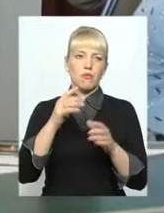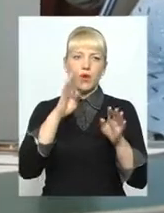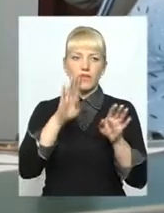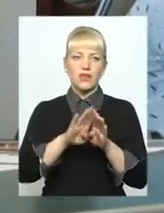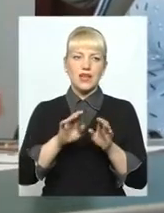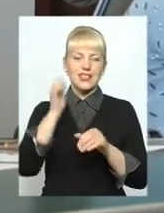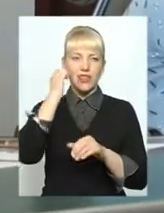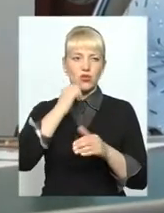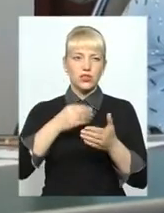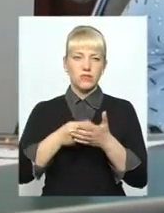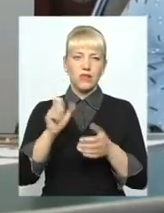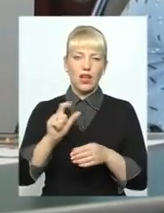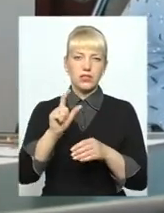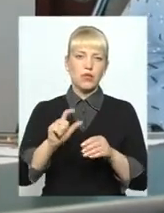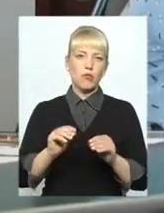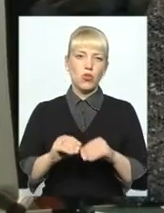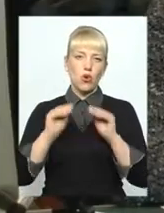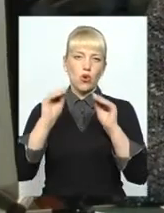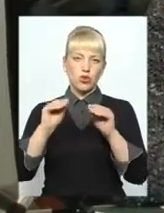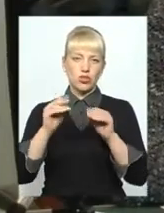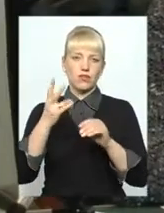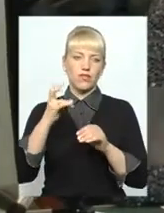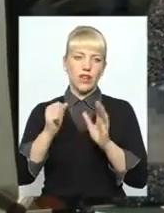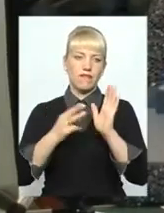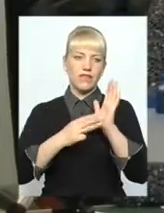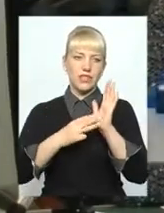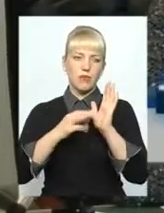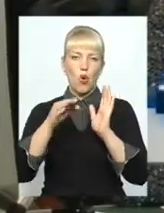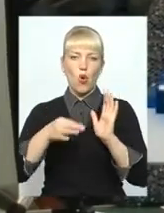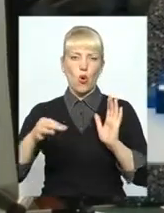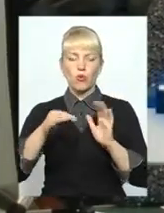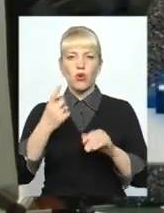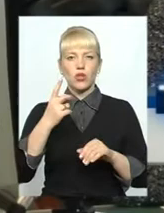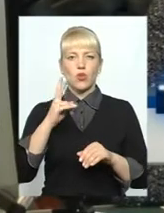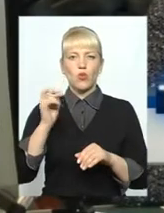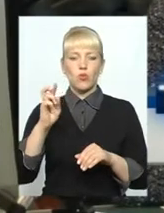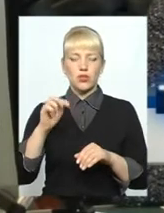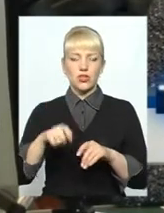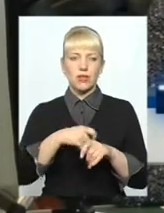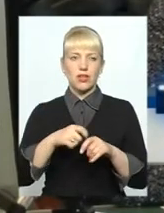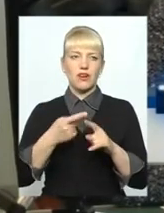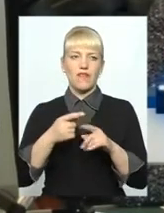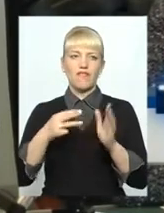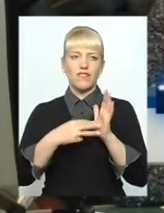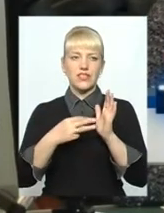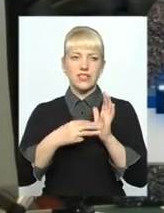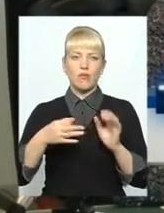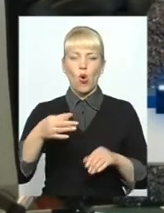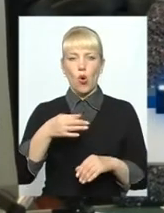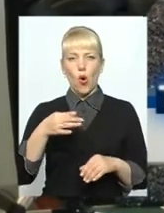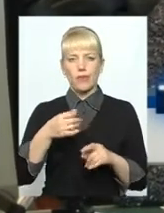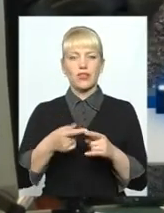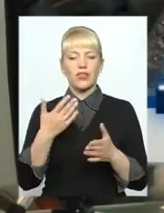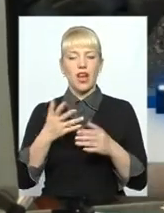ціною газ подорожчав на 8 копійок. На 1 метр кубічному це виходить 8 копійок. Якщо ви його в квітні